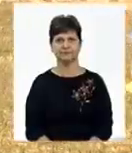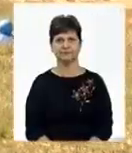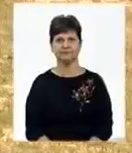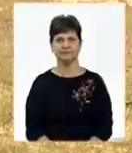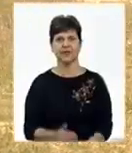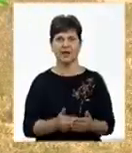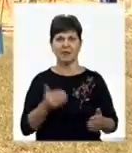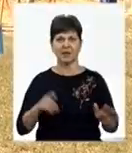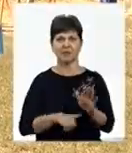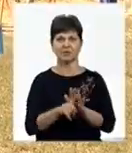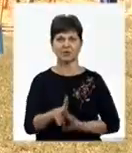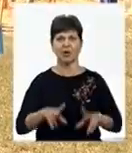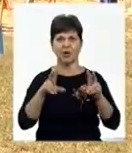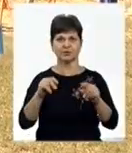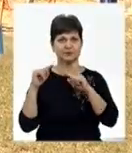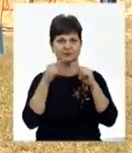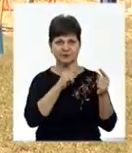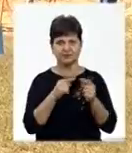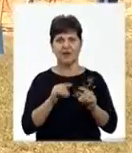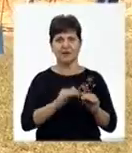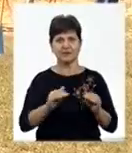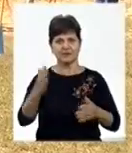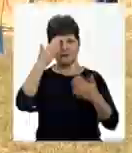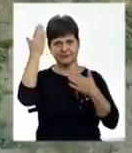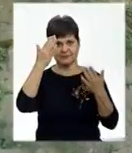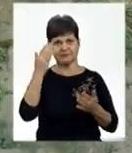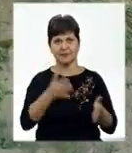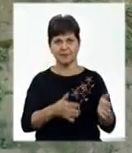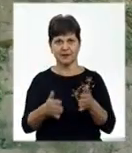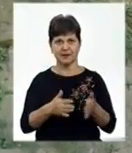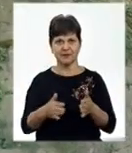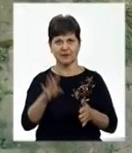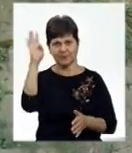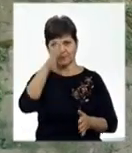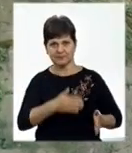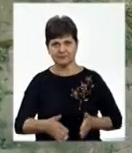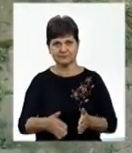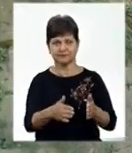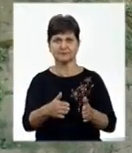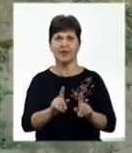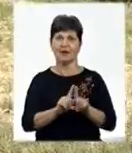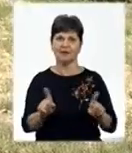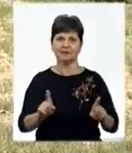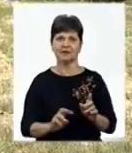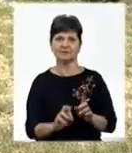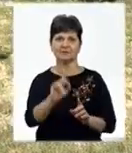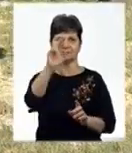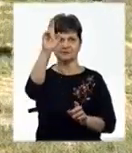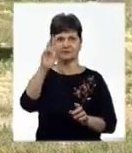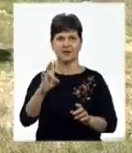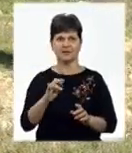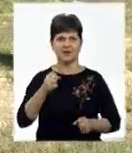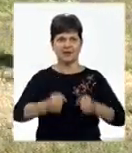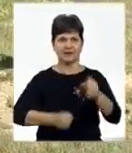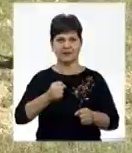Перед початком обіцяного пікніка діти кинулися до розваги, які їм приготували на березі річки. Для екстремалії – підйом по скелі, ходіння на